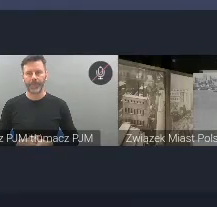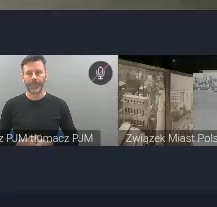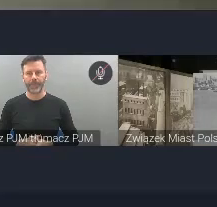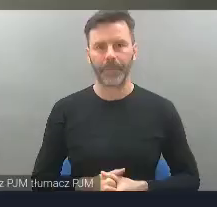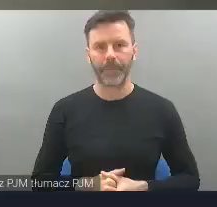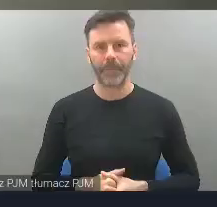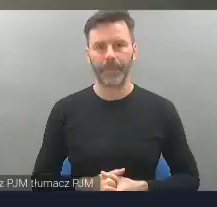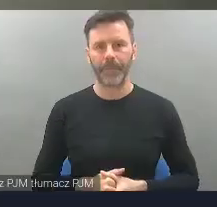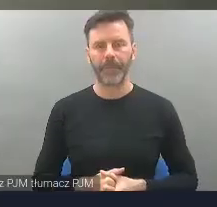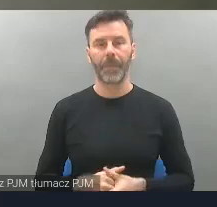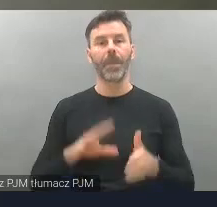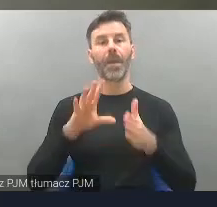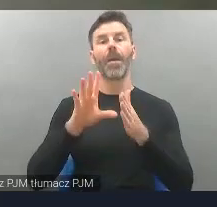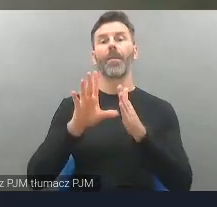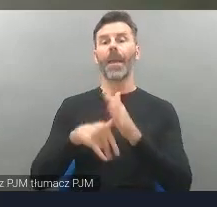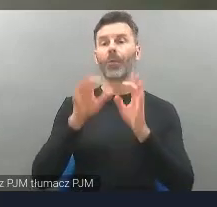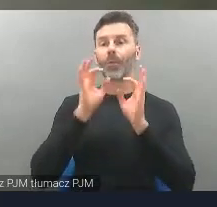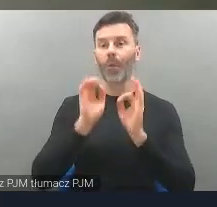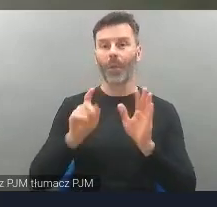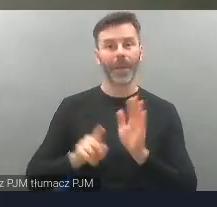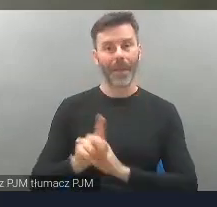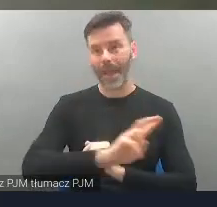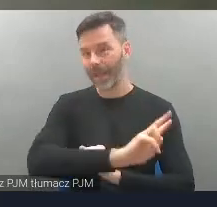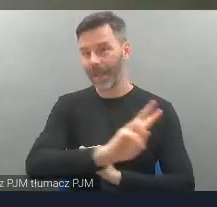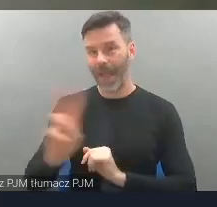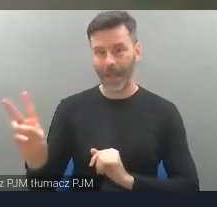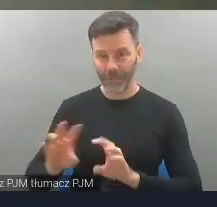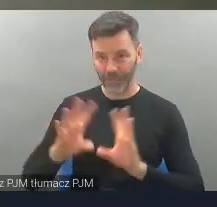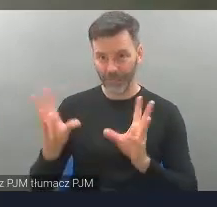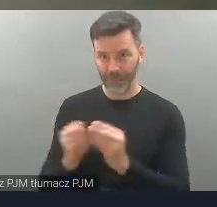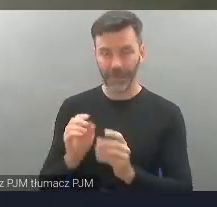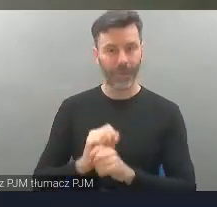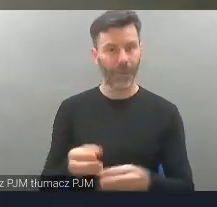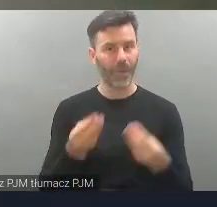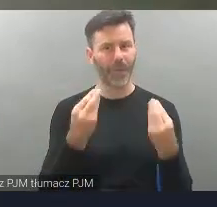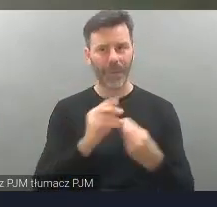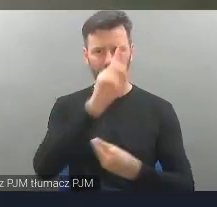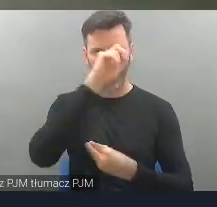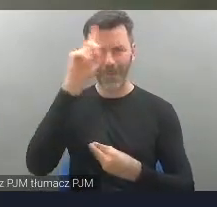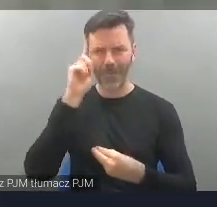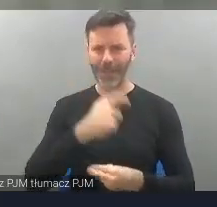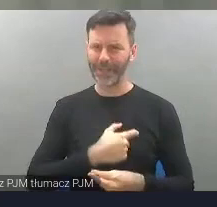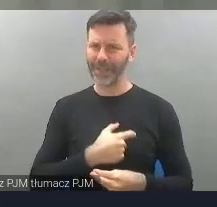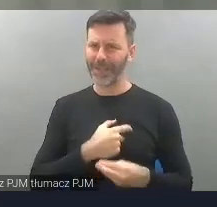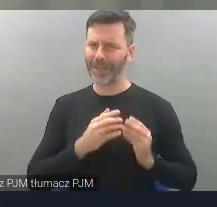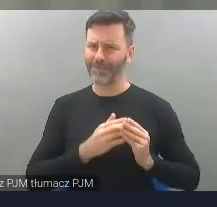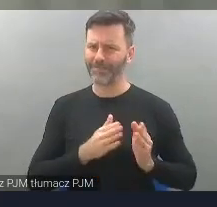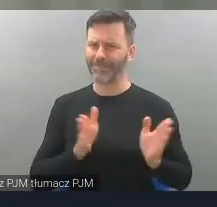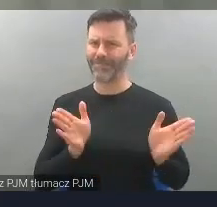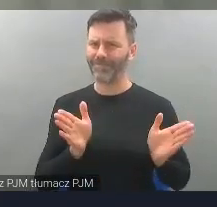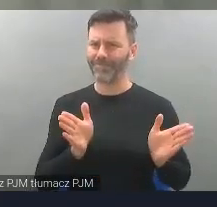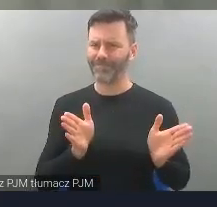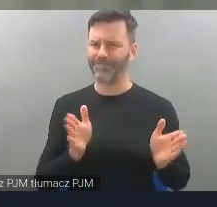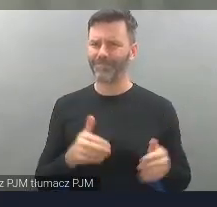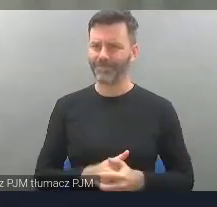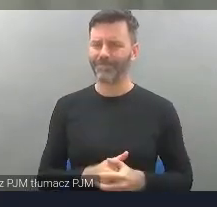Miasto dobre dla wszystkich to miasto, w którym są niesamowici ludzie z otwartymi sercami, bo myślę sobie o tym,